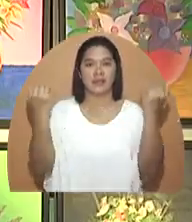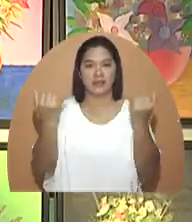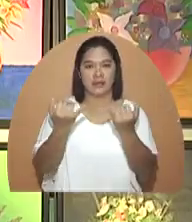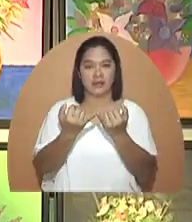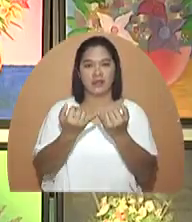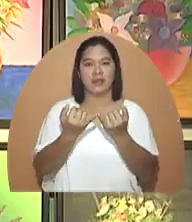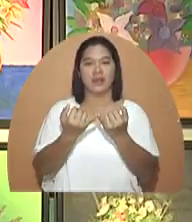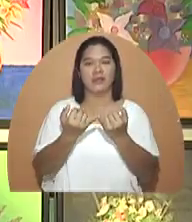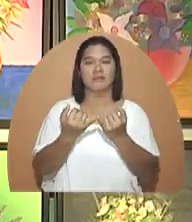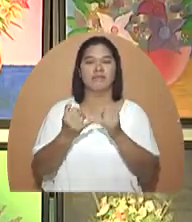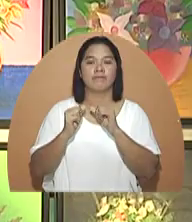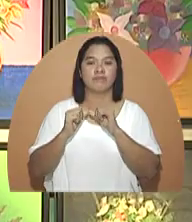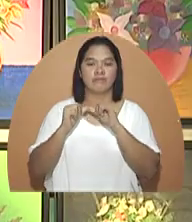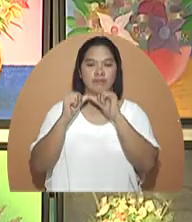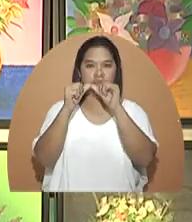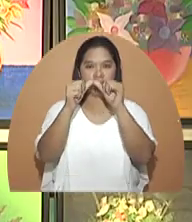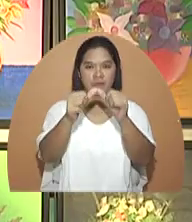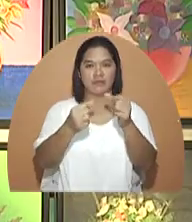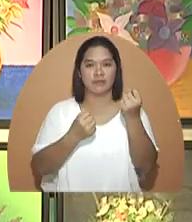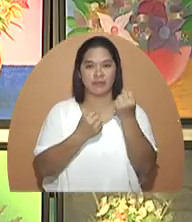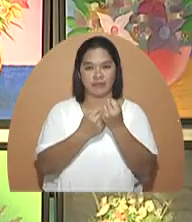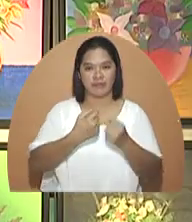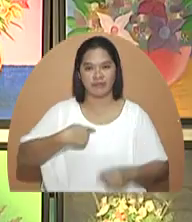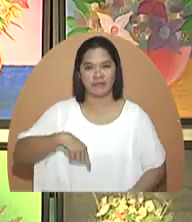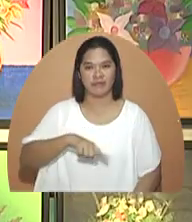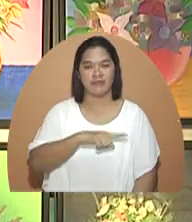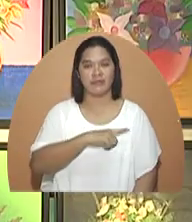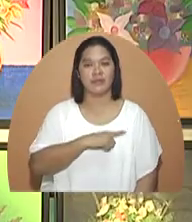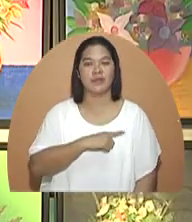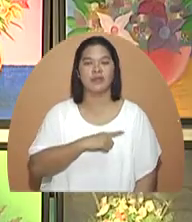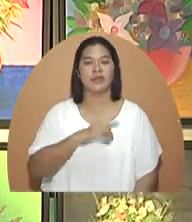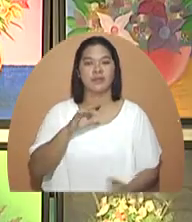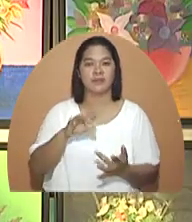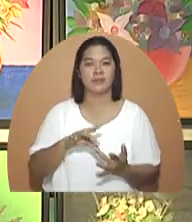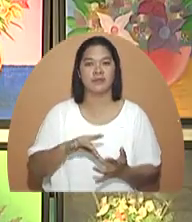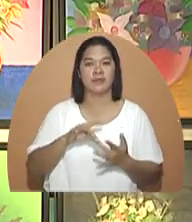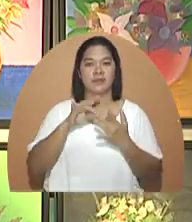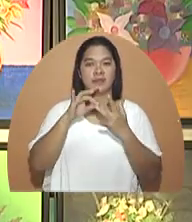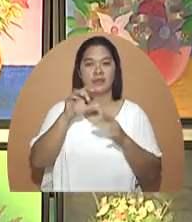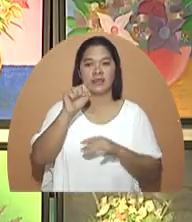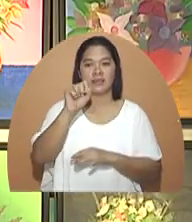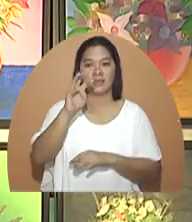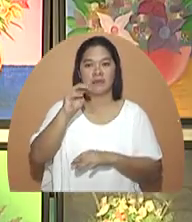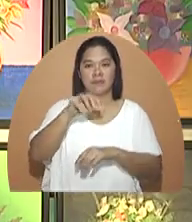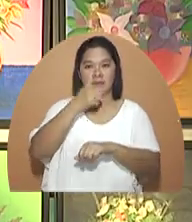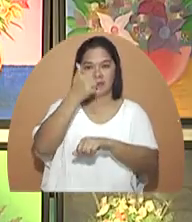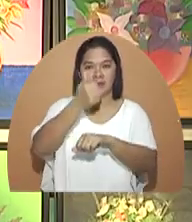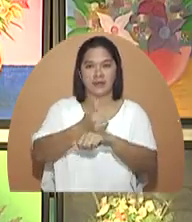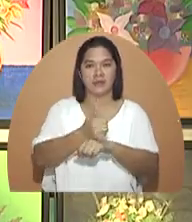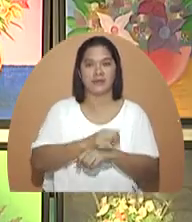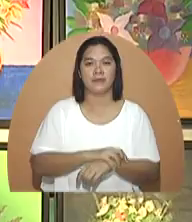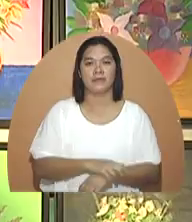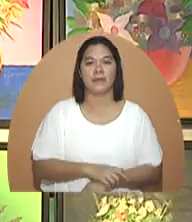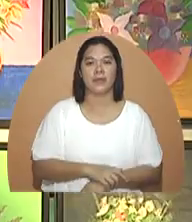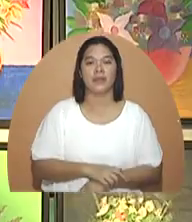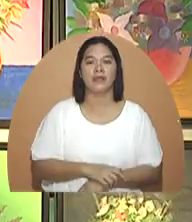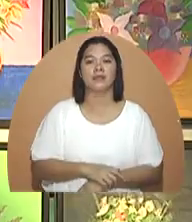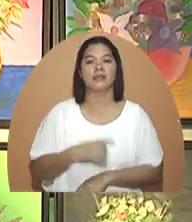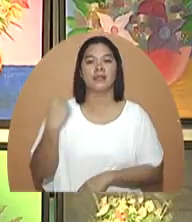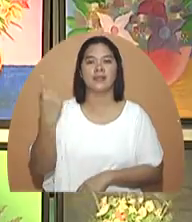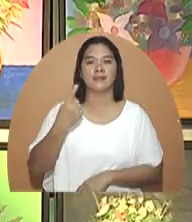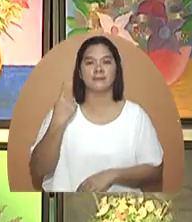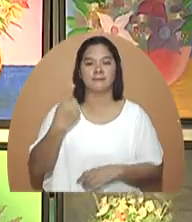ahensya na walang sawa na tumutulong sa atin, lalong-lalo na sa SM Foundation.